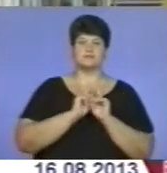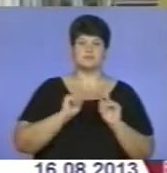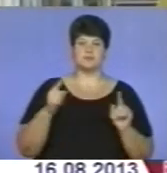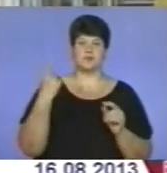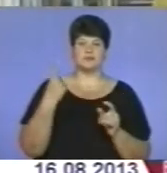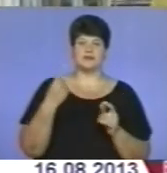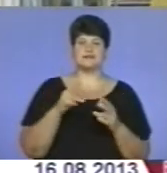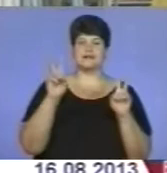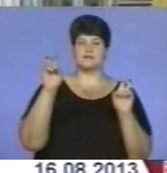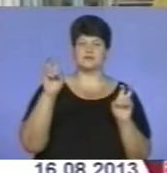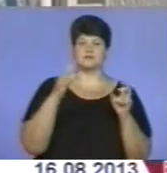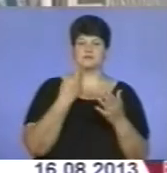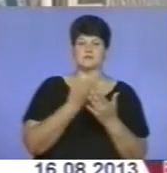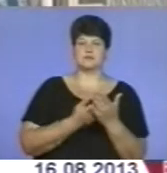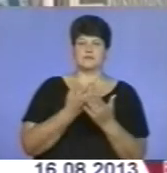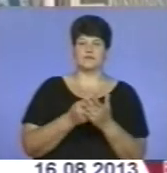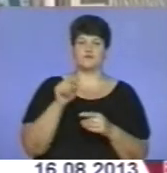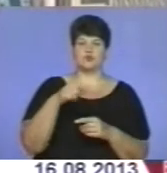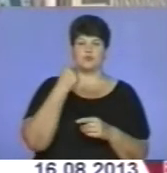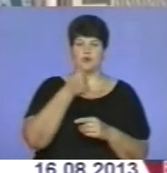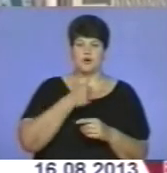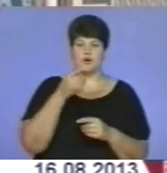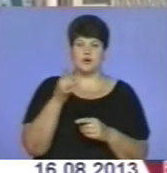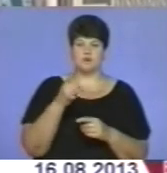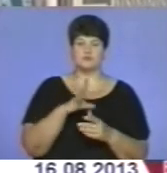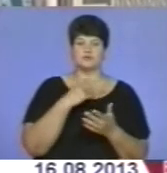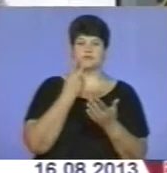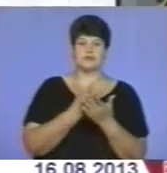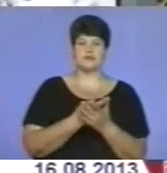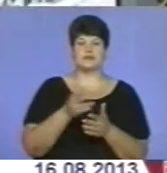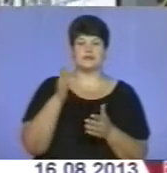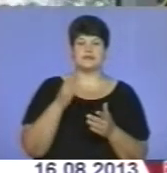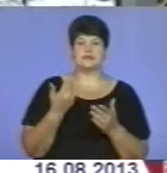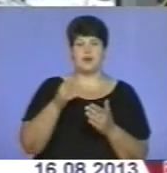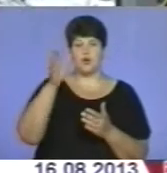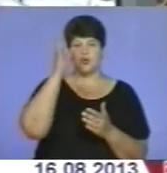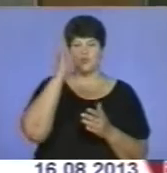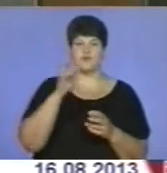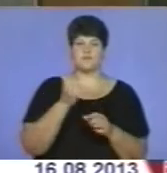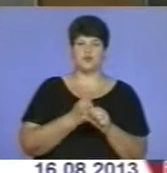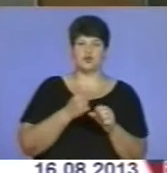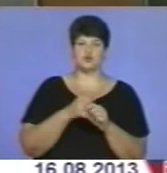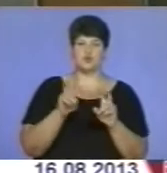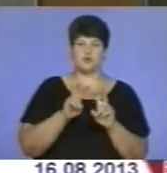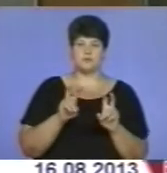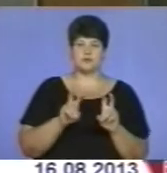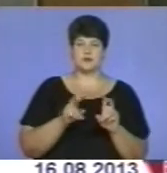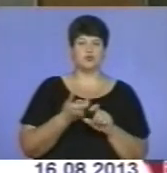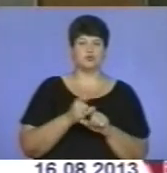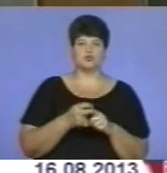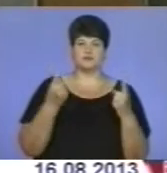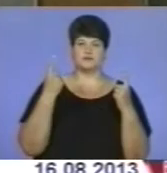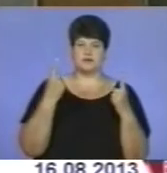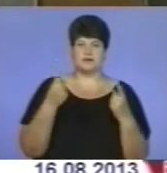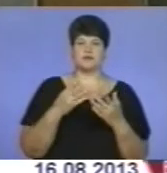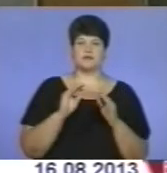тематичній експозиції. Цього разу присвячена інноваціям в науковому виробництві і науковим розробкам. Дуже велика експозиція фабрики